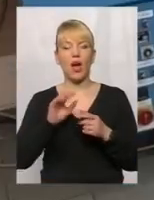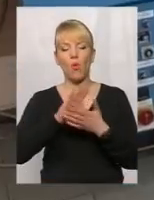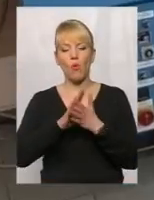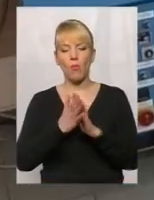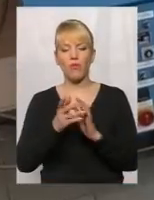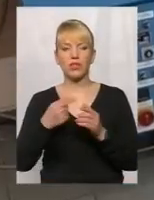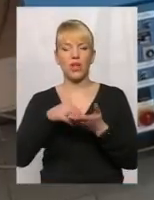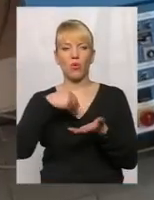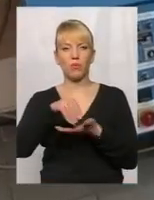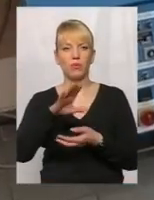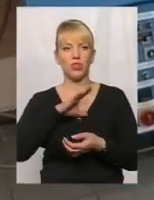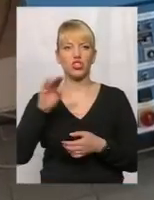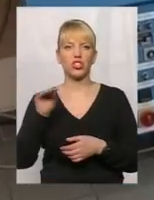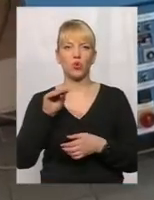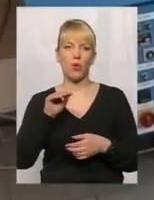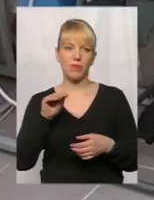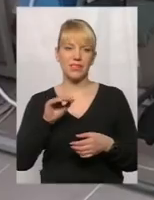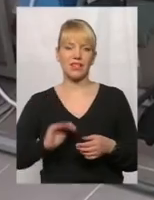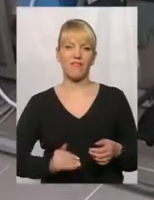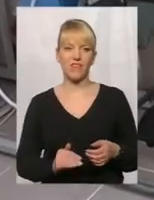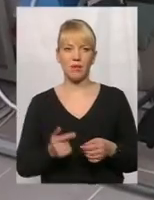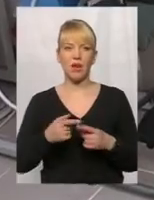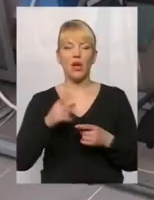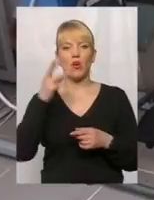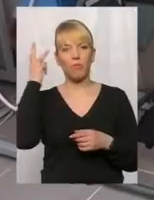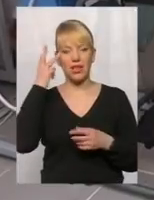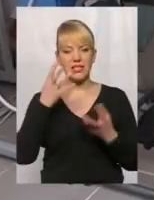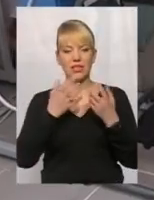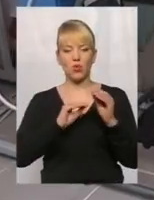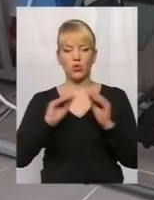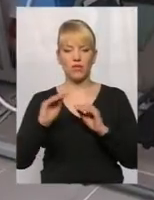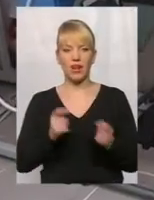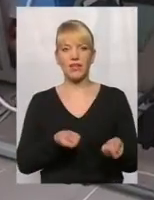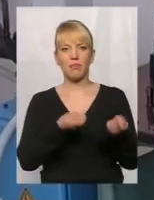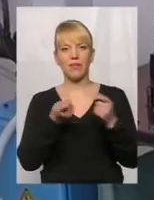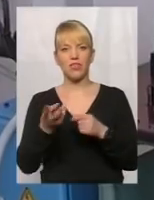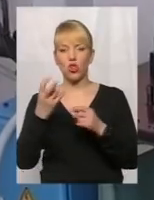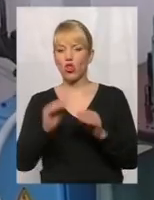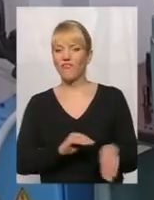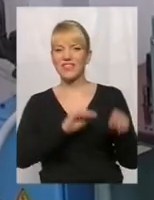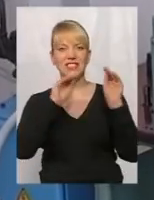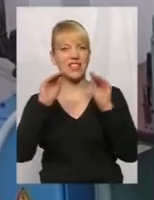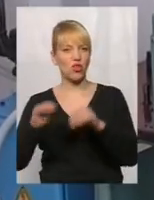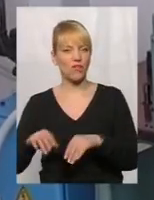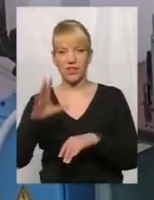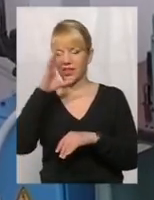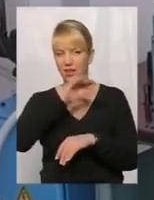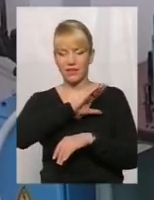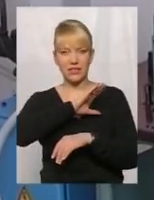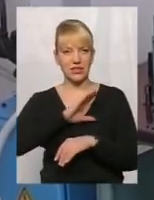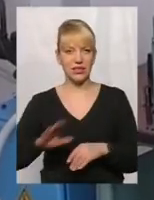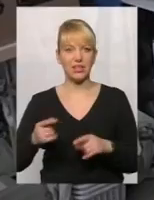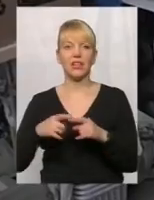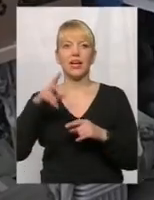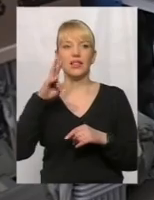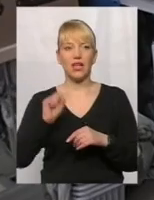займалася житомирська фірма. У Хмельницькій устаткування вони привезли, та встановити його не встигли. Комплексна